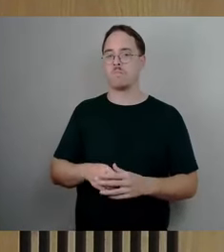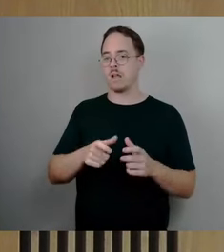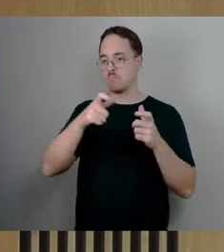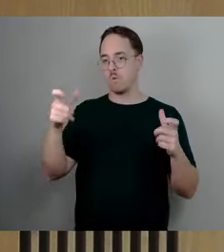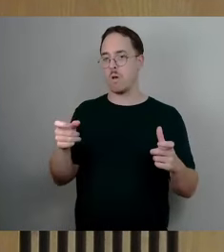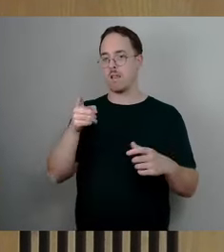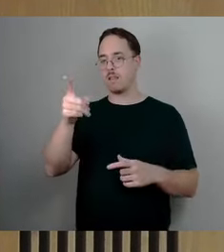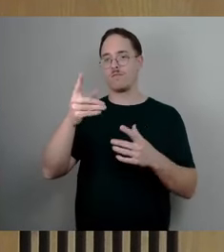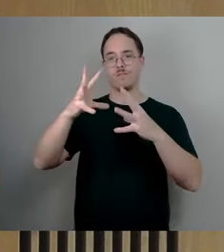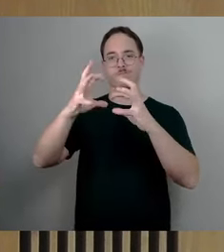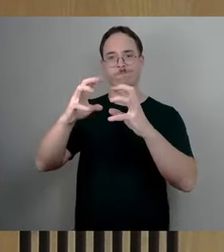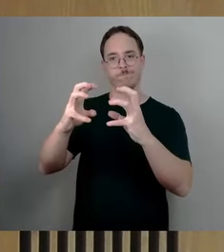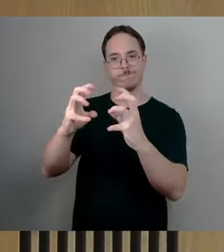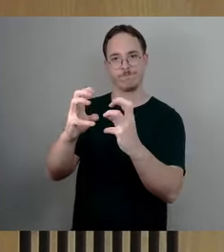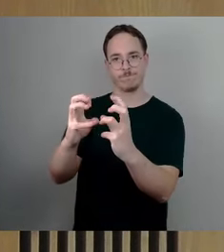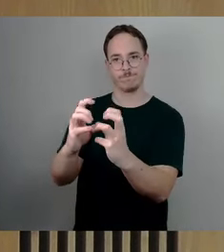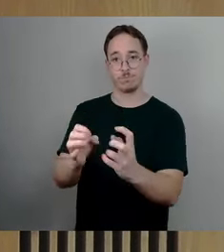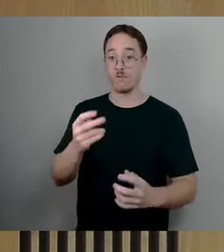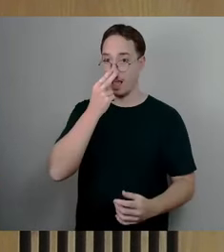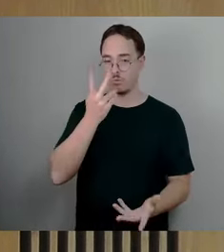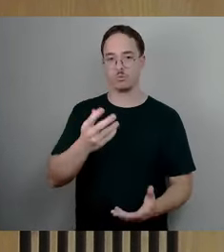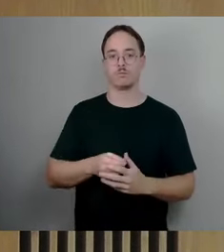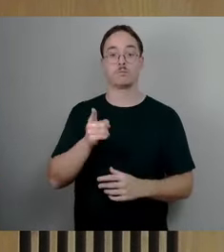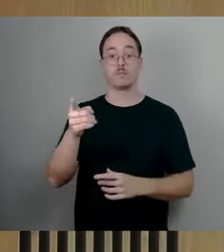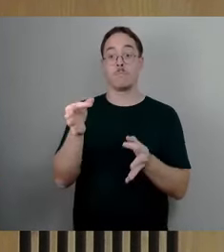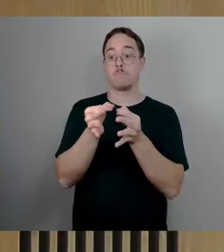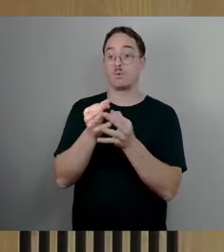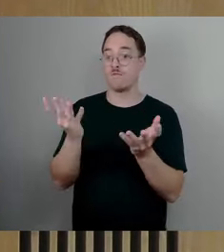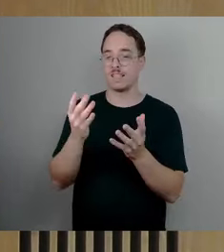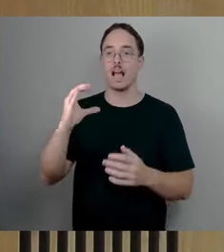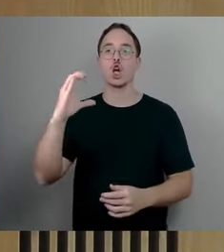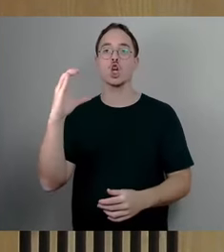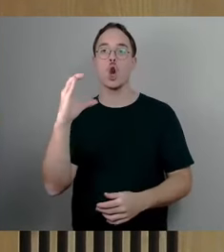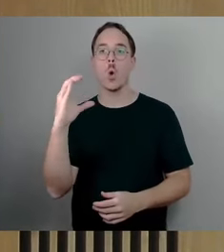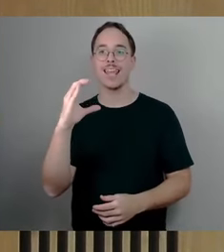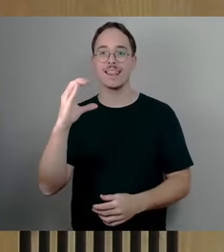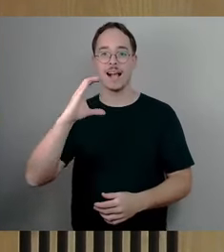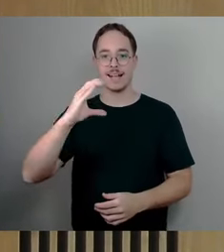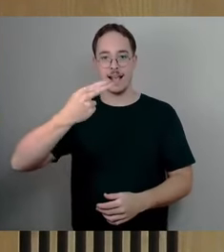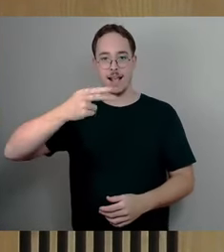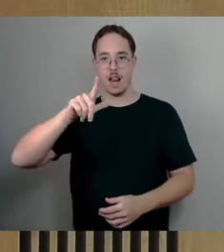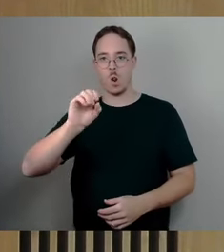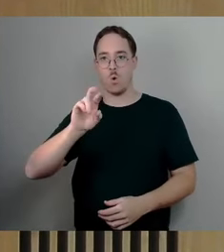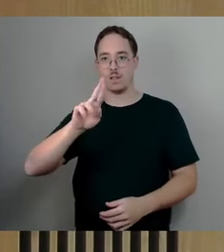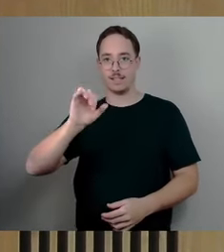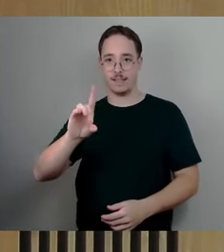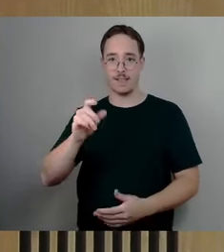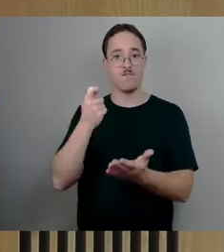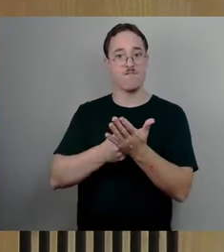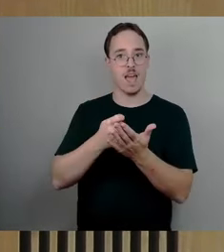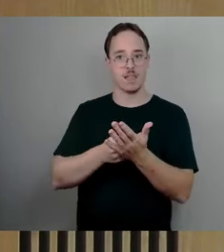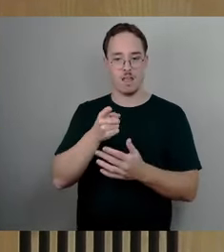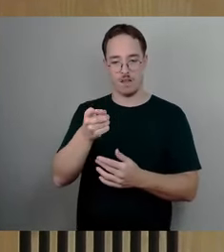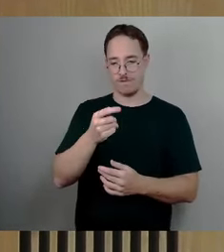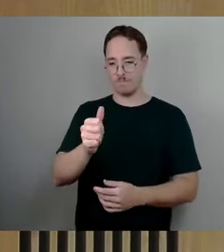Hierbei wurden scheinbar Messungen von Chloridwerten festgestellt, die den Grenzwert um das bis zu zehnfache überschritten. In der Beurteilung dieser Werte